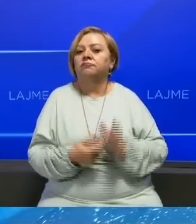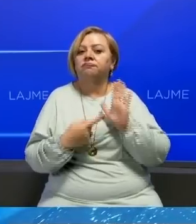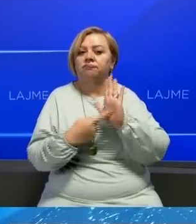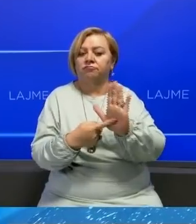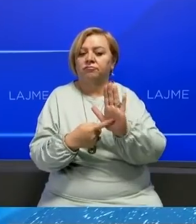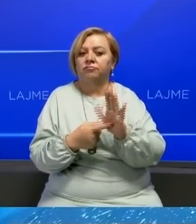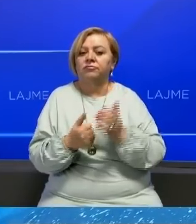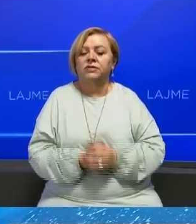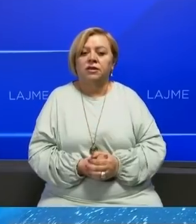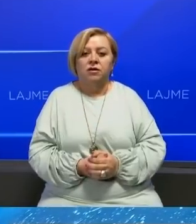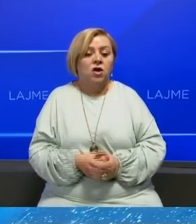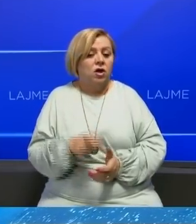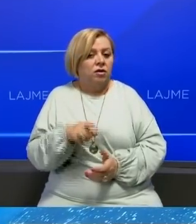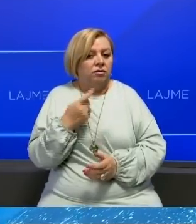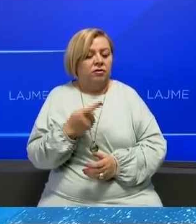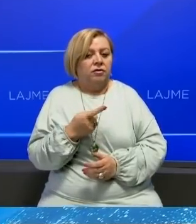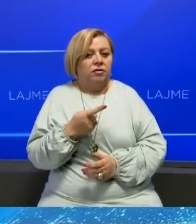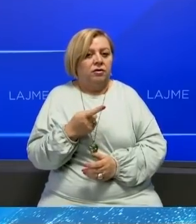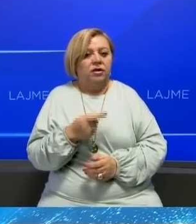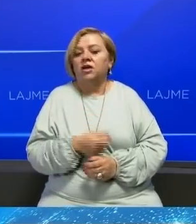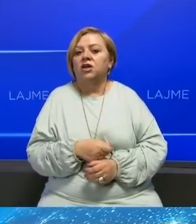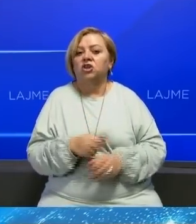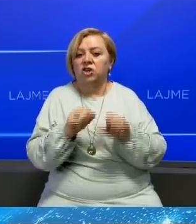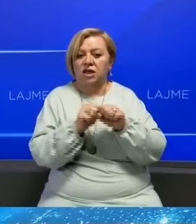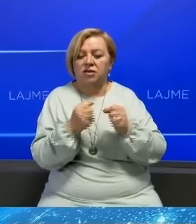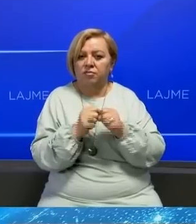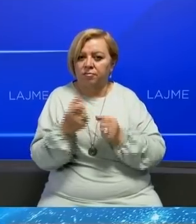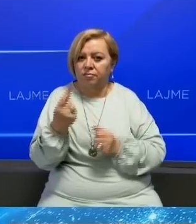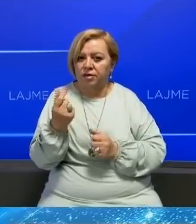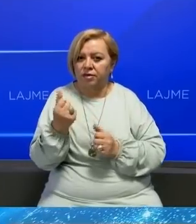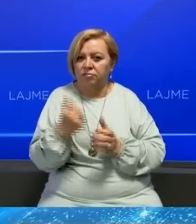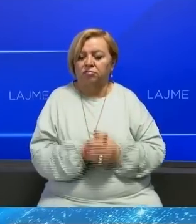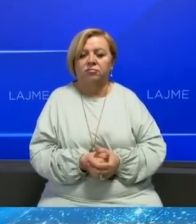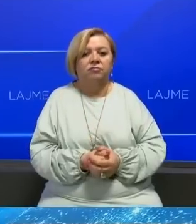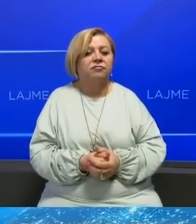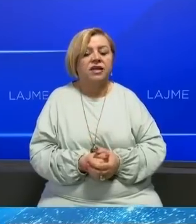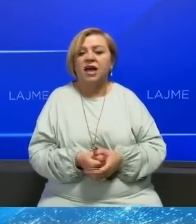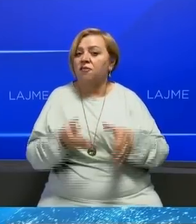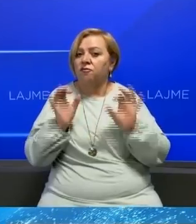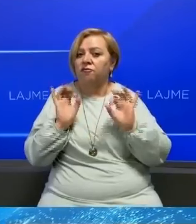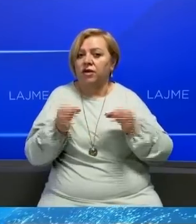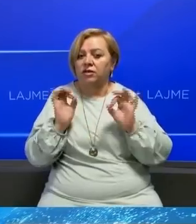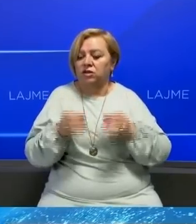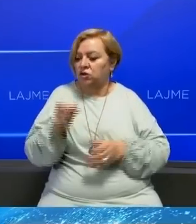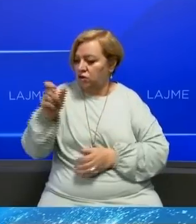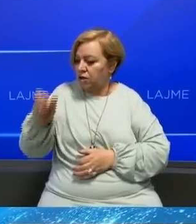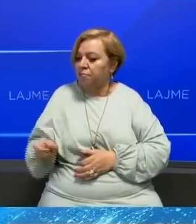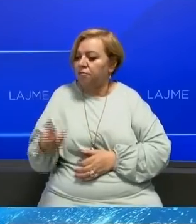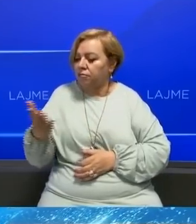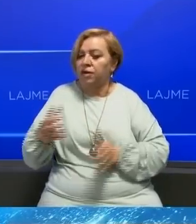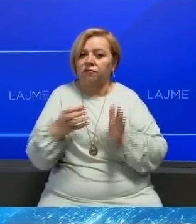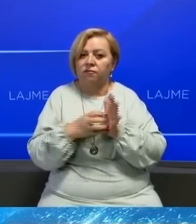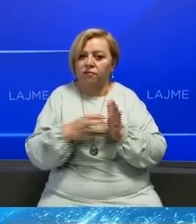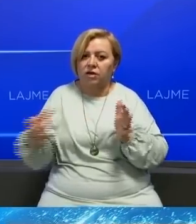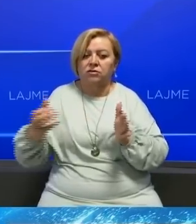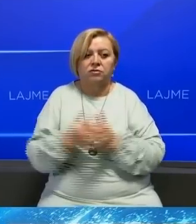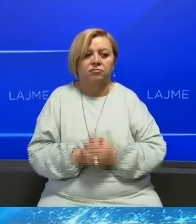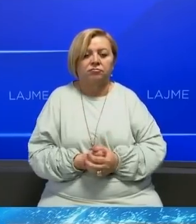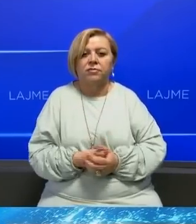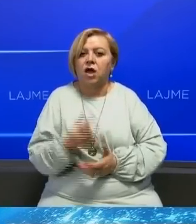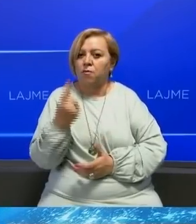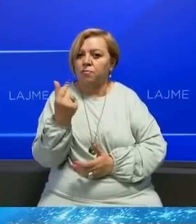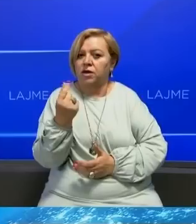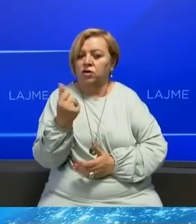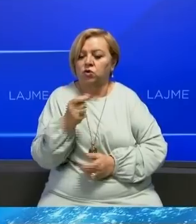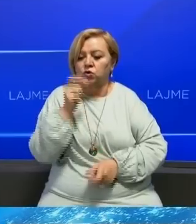sinjaliza. Aty në mnyrë simbolikë është bërë shkaterimi parave për mes një mekanizmi të veçant nga një person që vazhdimisht ka marrë para